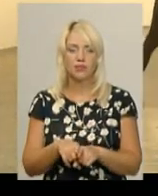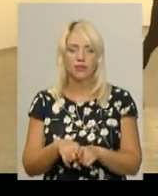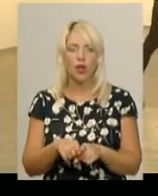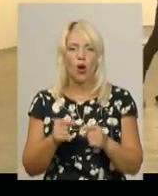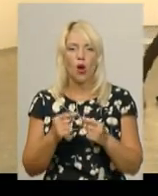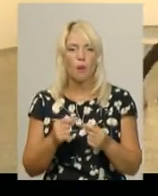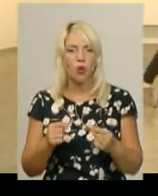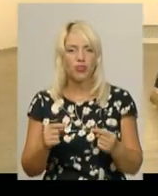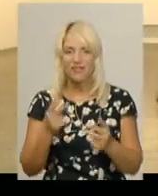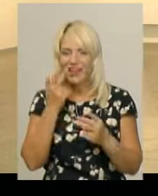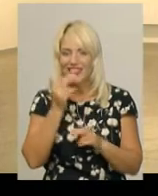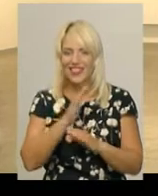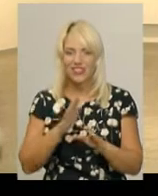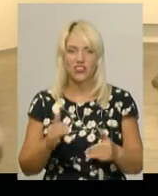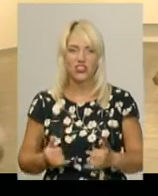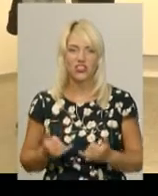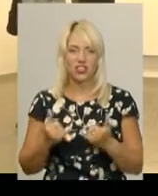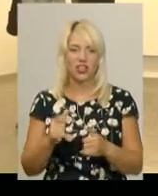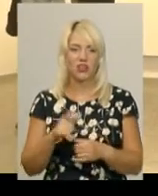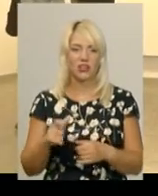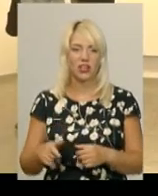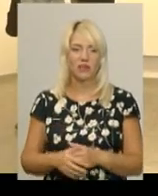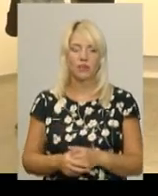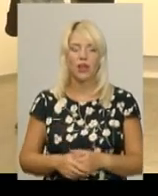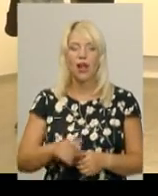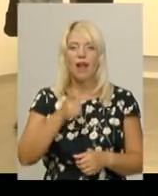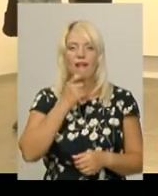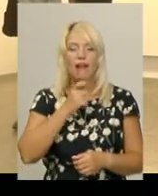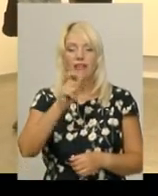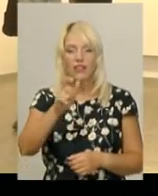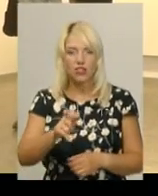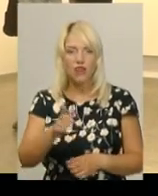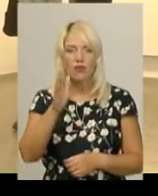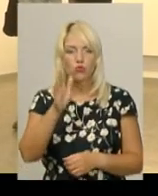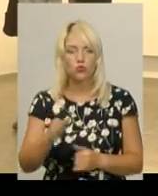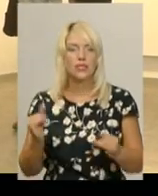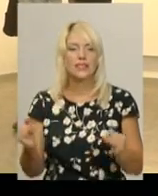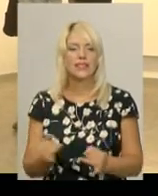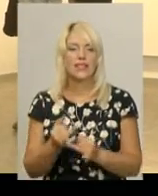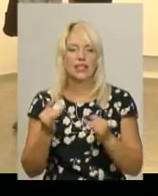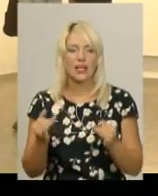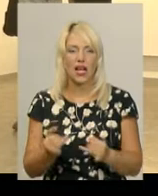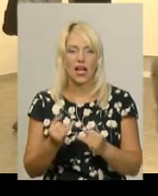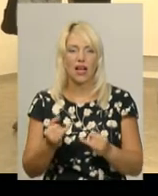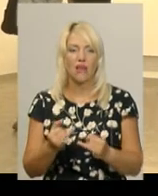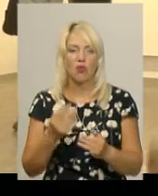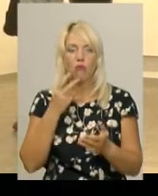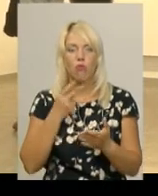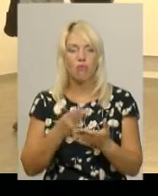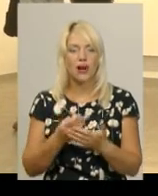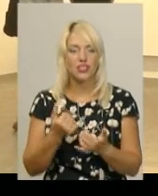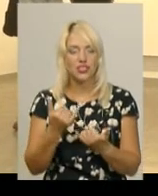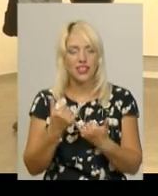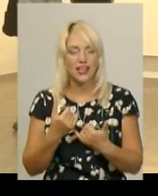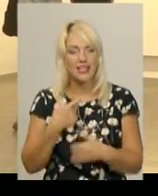звичні для людей. Глядачі, він буде цікаво побачити для себе